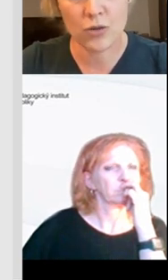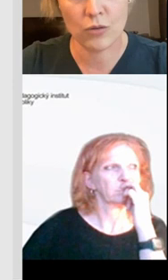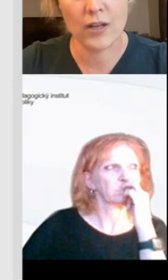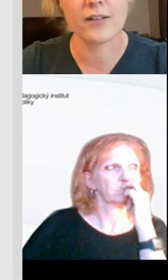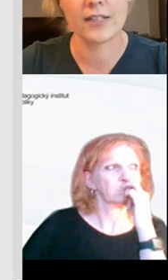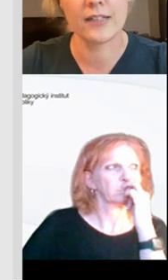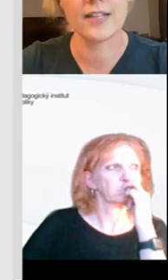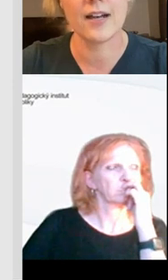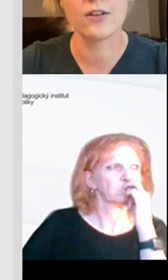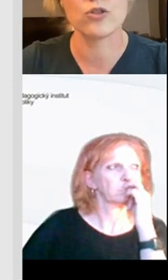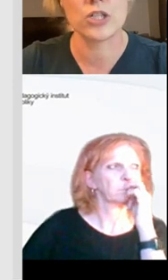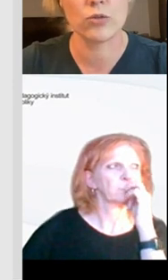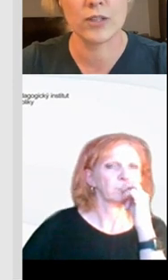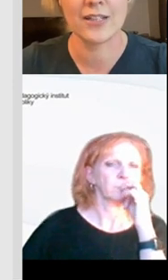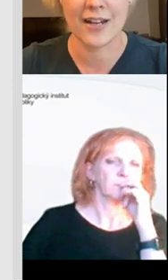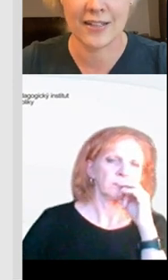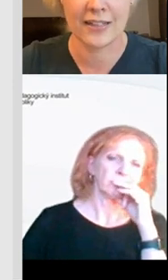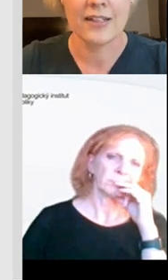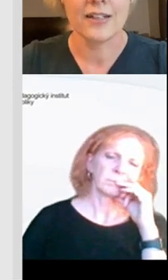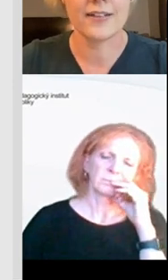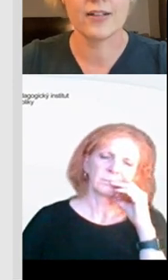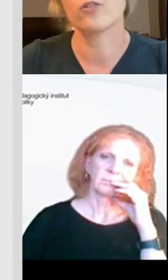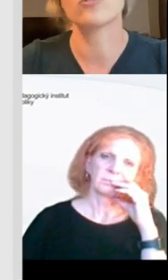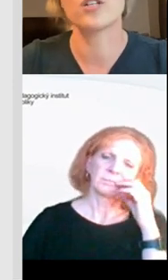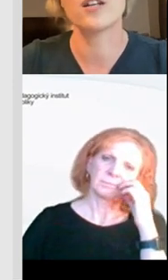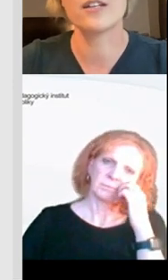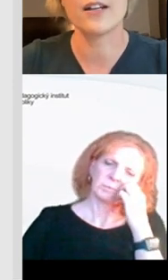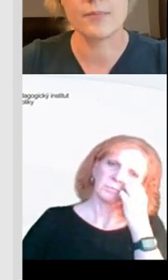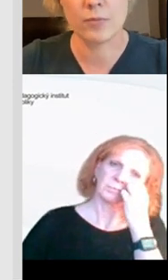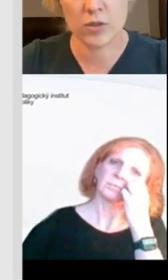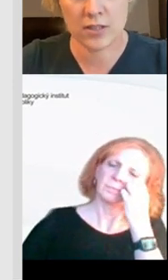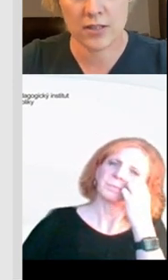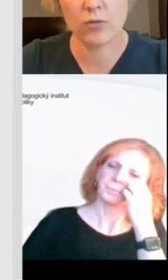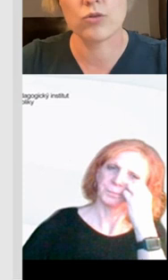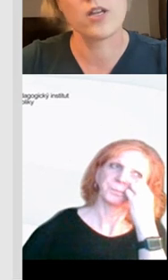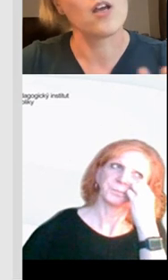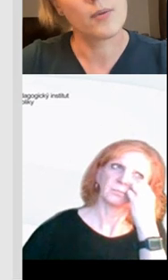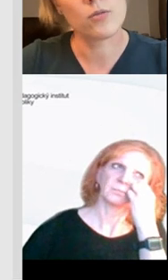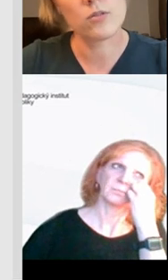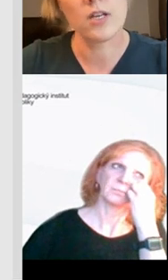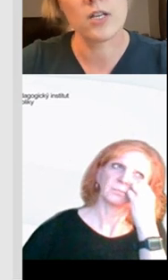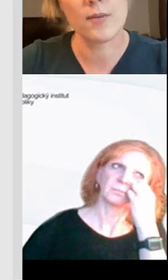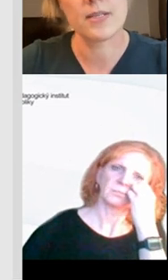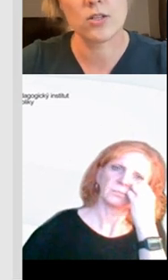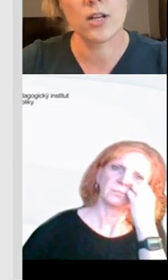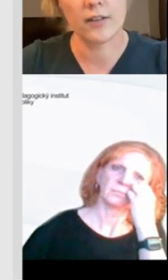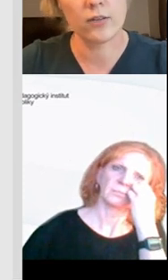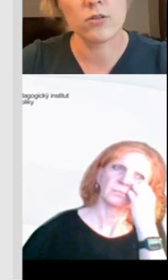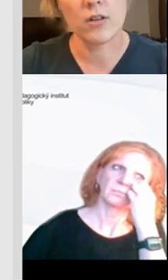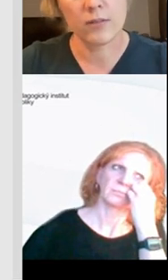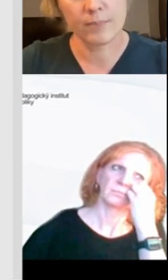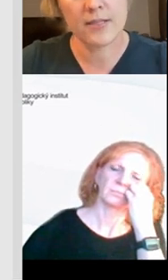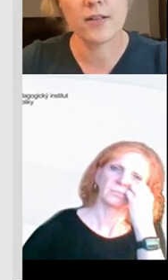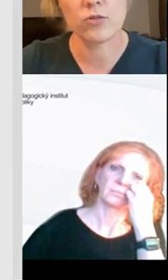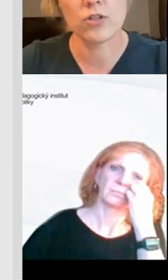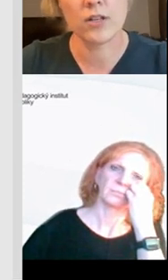prostředky na školu na rozšířené digitální pomůcky získali už loni. Pokud z SHVP začínáte